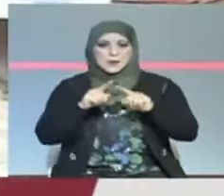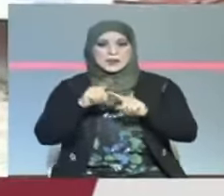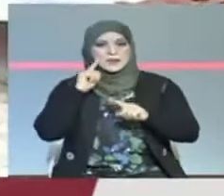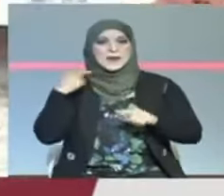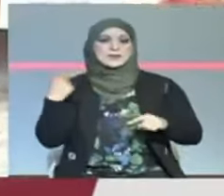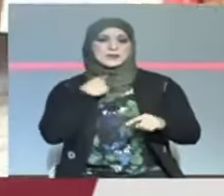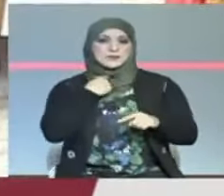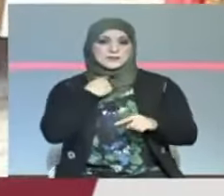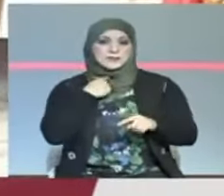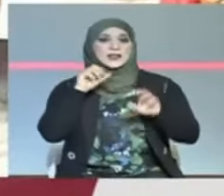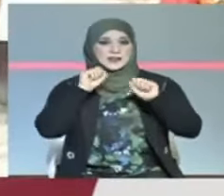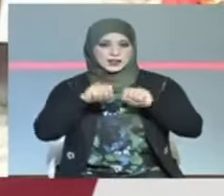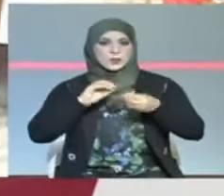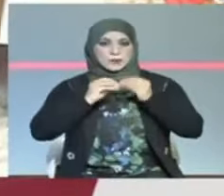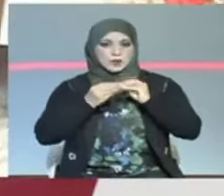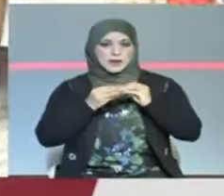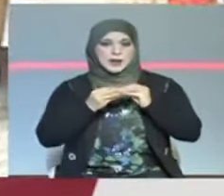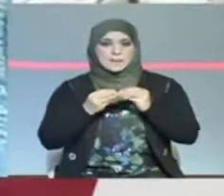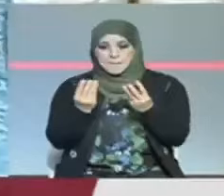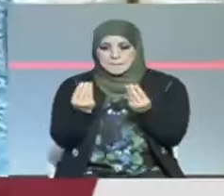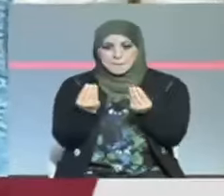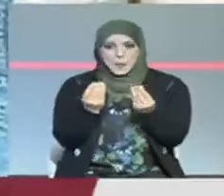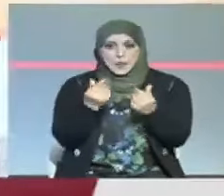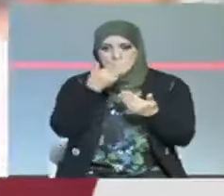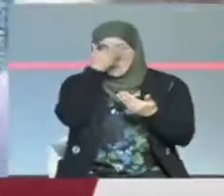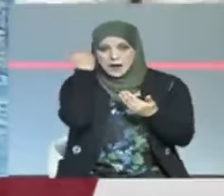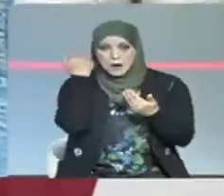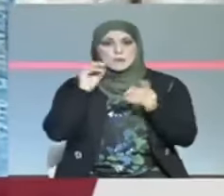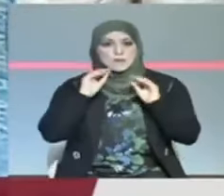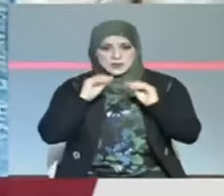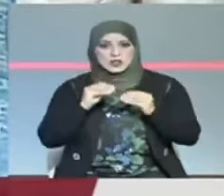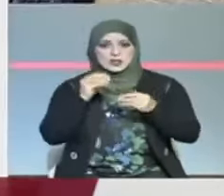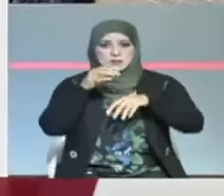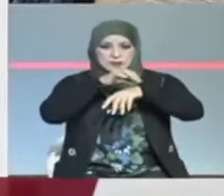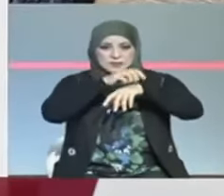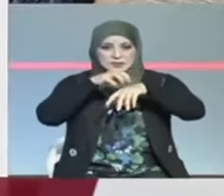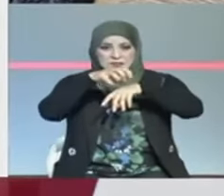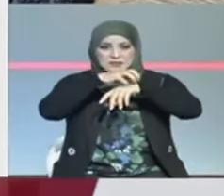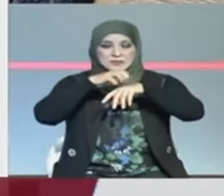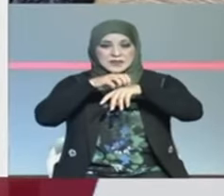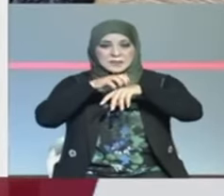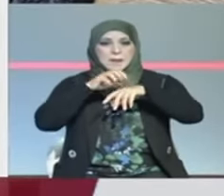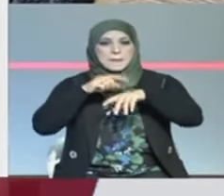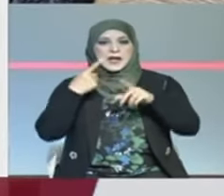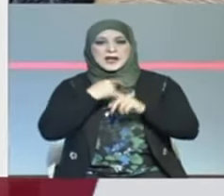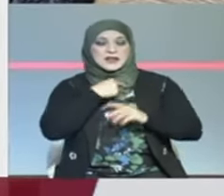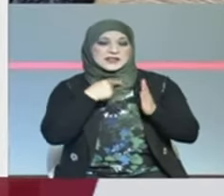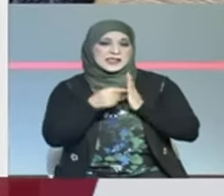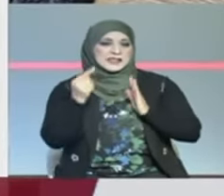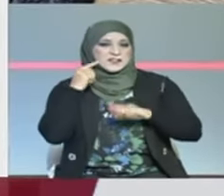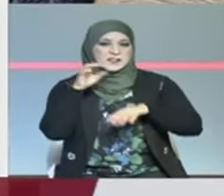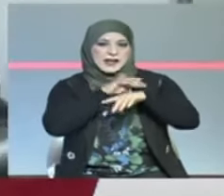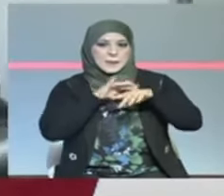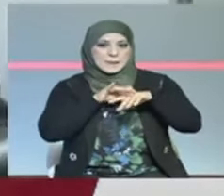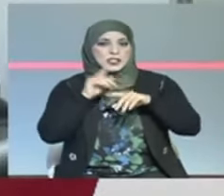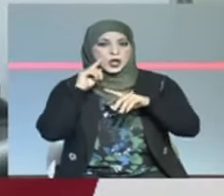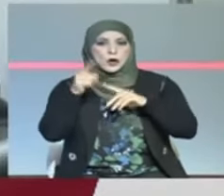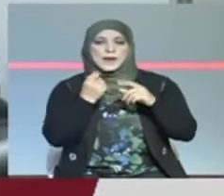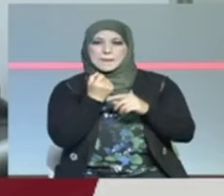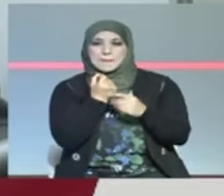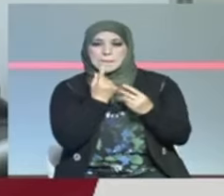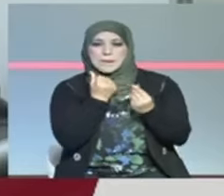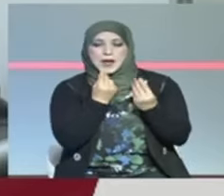إمكانية إضافة مواد غير معروفة يمكن أن تكون مصار تنظرة بالبشرة أو أن تكون مواد سماء